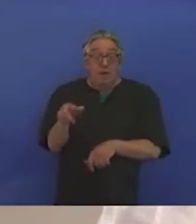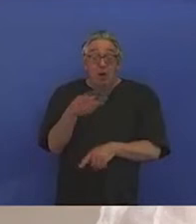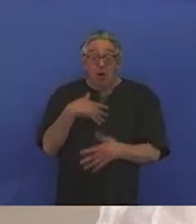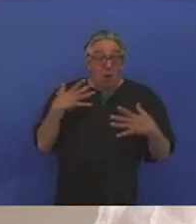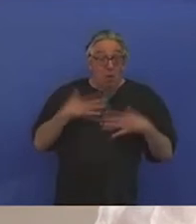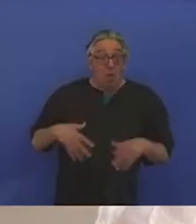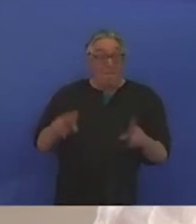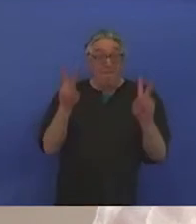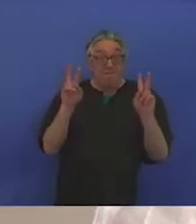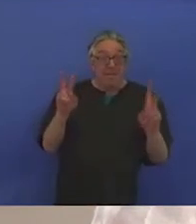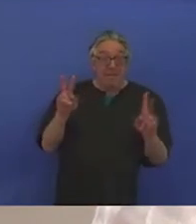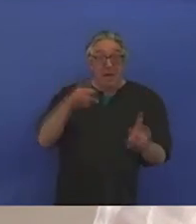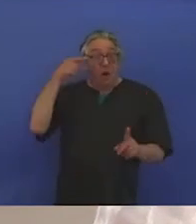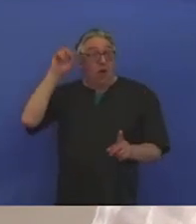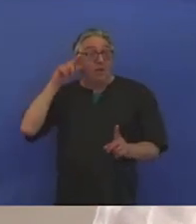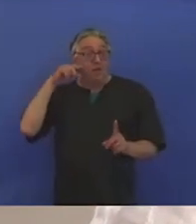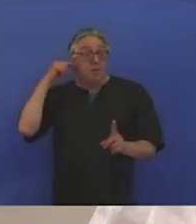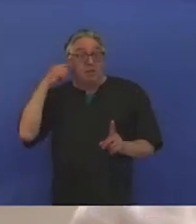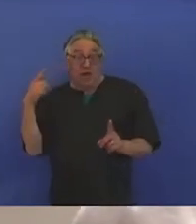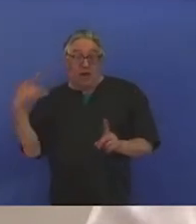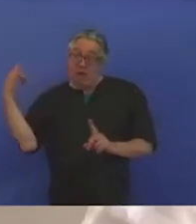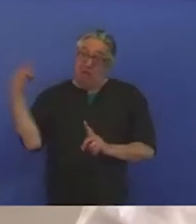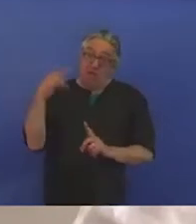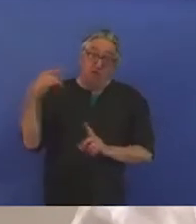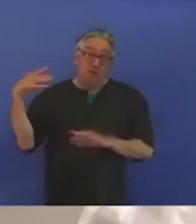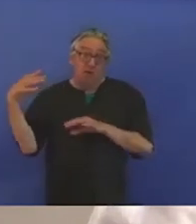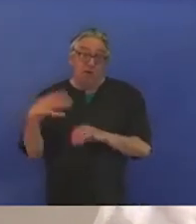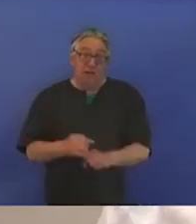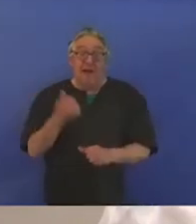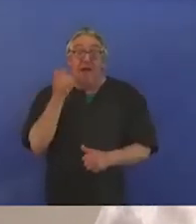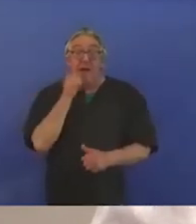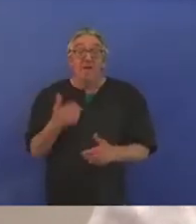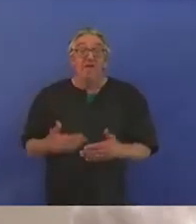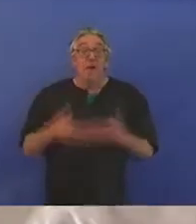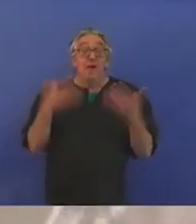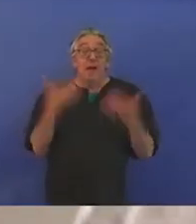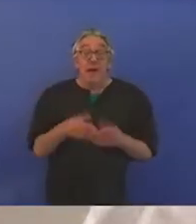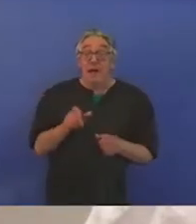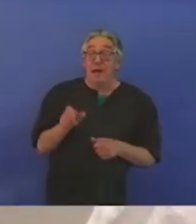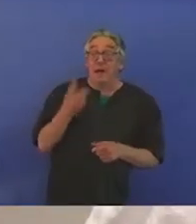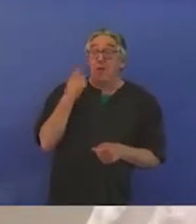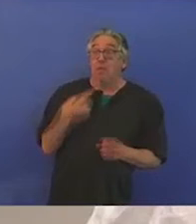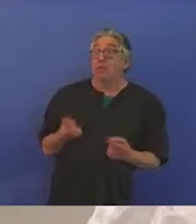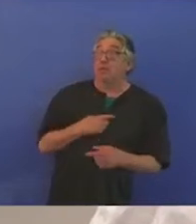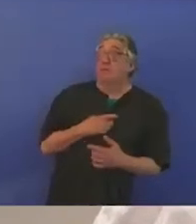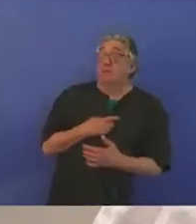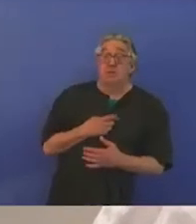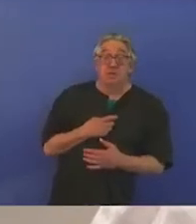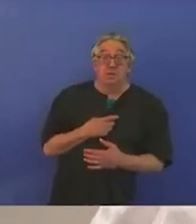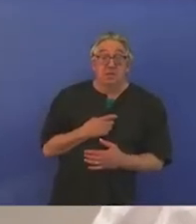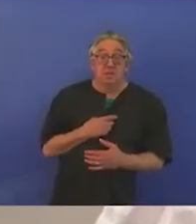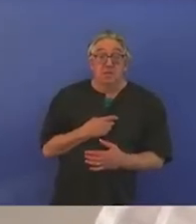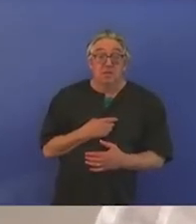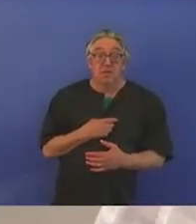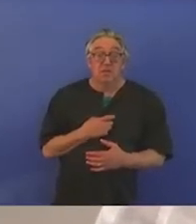liées au sort de leurs fils emprisonnés illégalement depuis 2020 dans les geôles azéries. Pour terminer, une violence de l'avenir